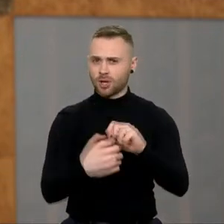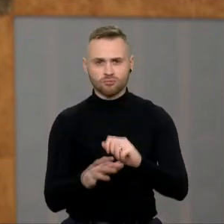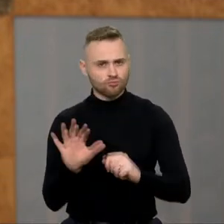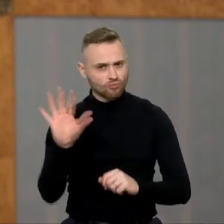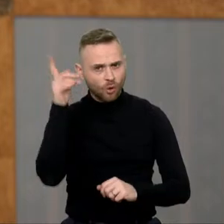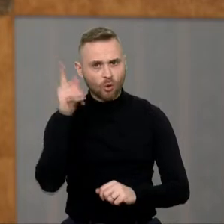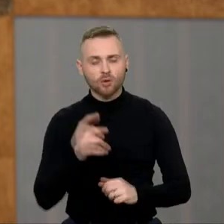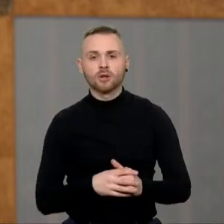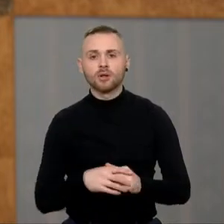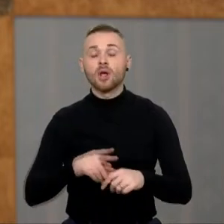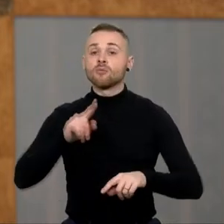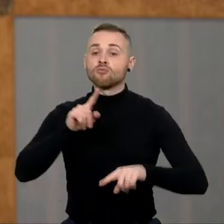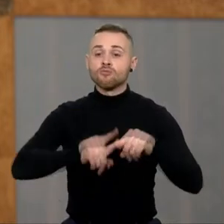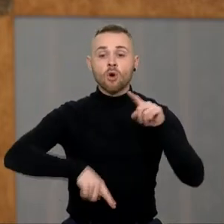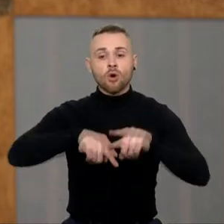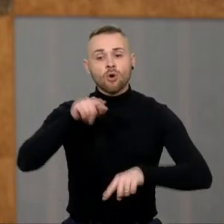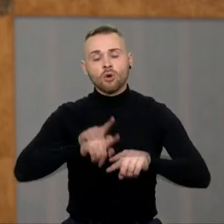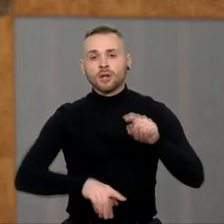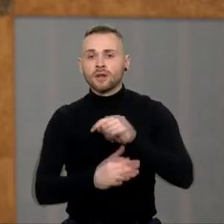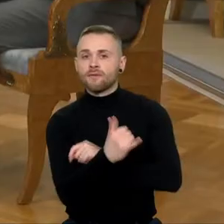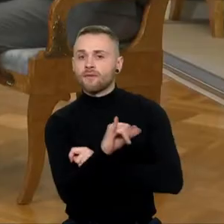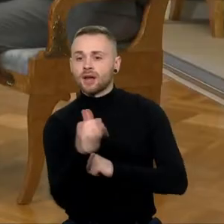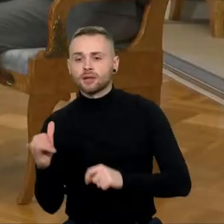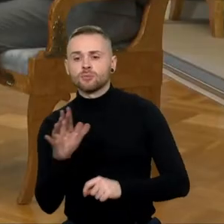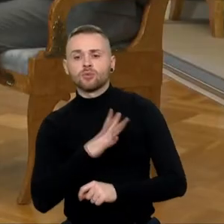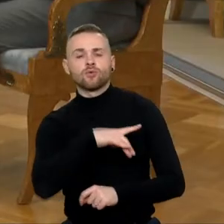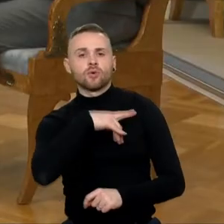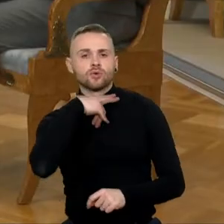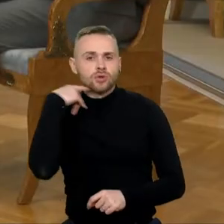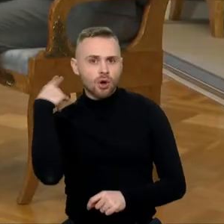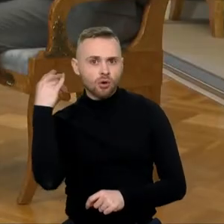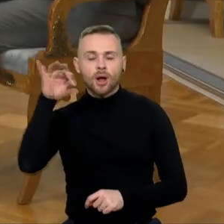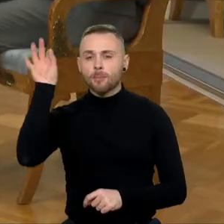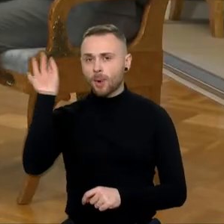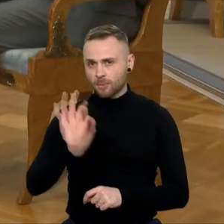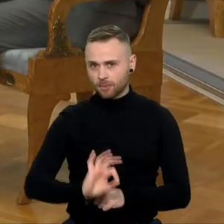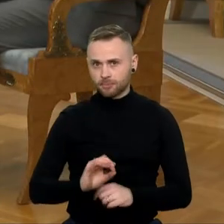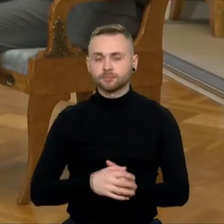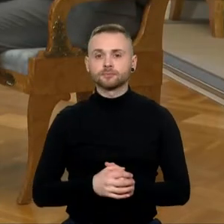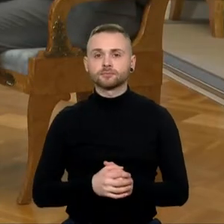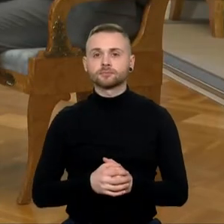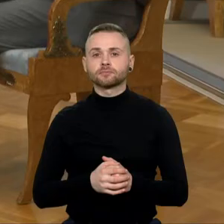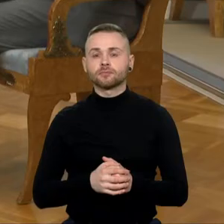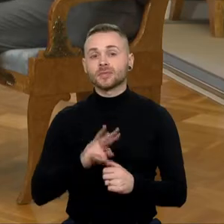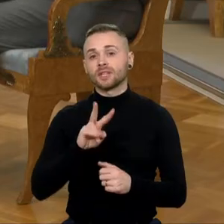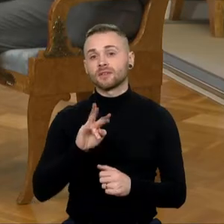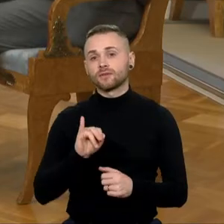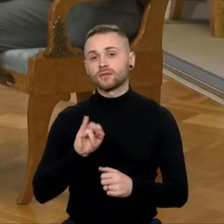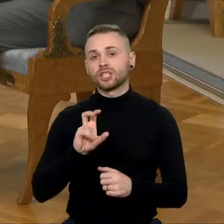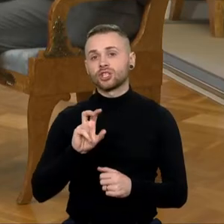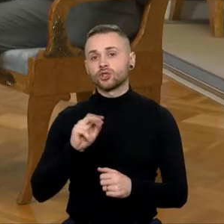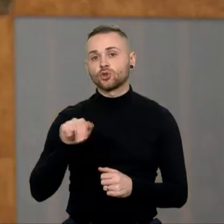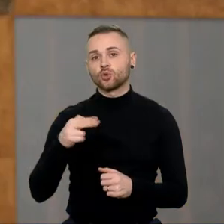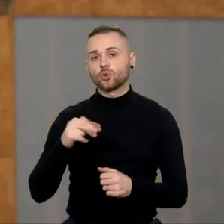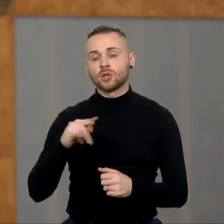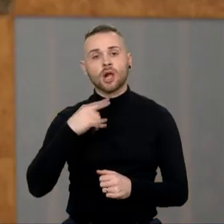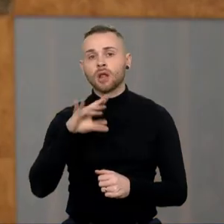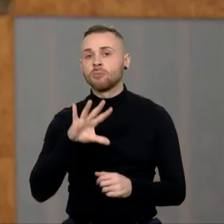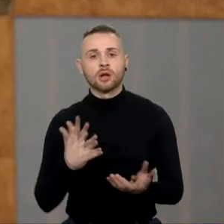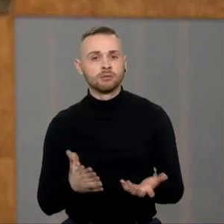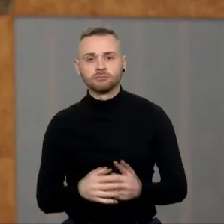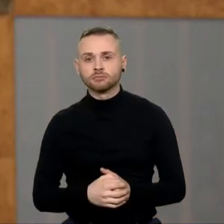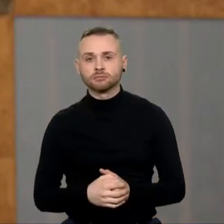atrodo, politiniai vertinimai buvo duoti nekarta. Verslas randa argumentų, šiuo atveju vičiūnai randa argumentų, kad jie tiesiog negali